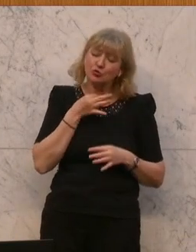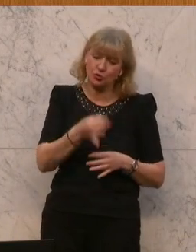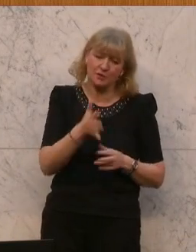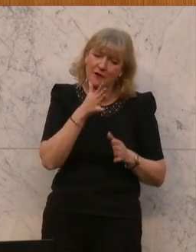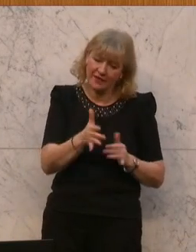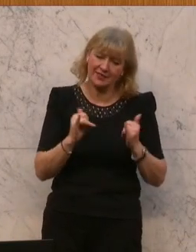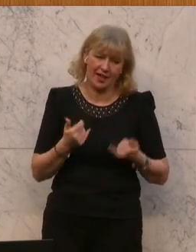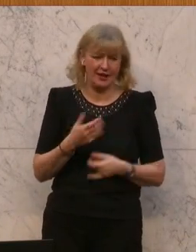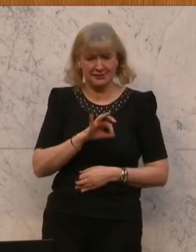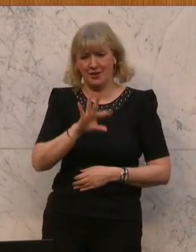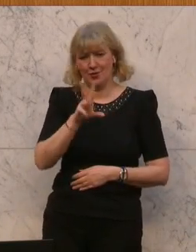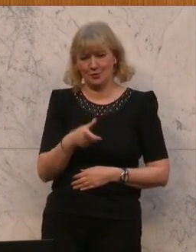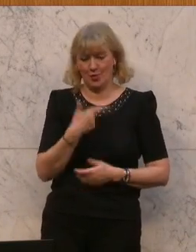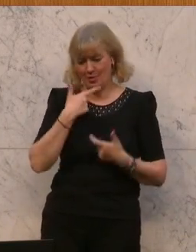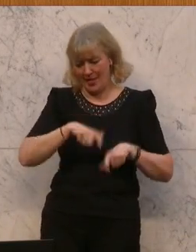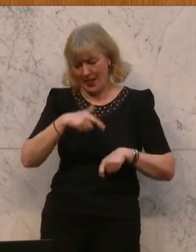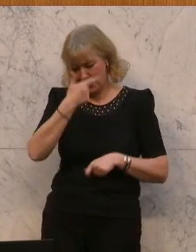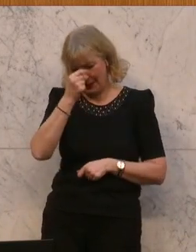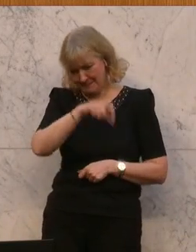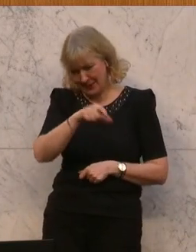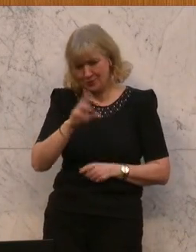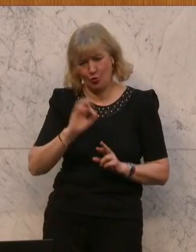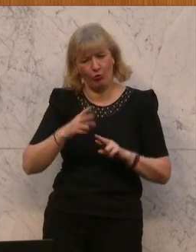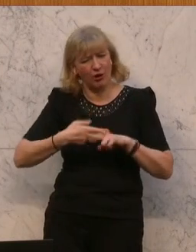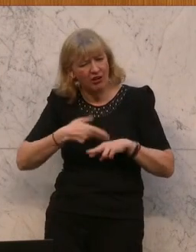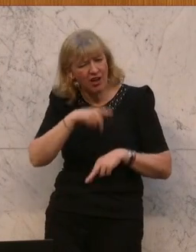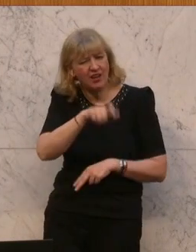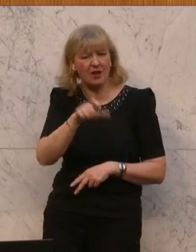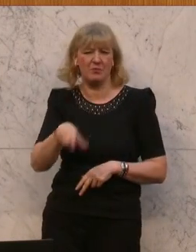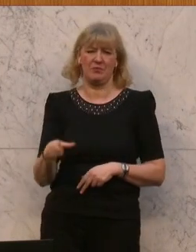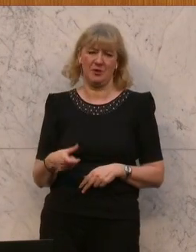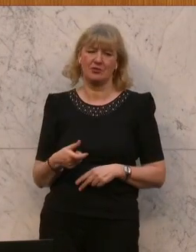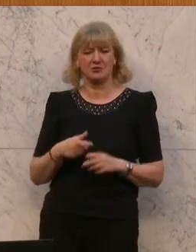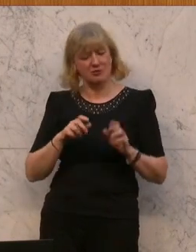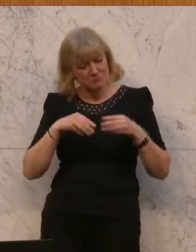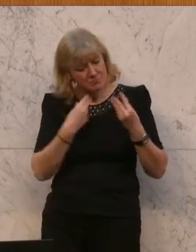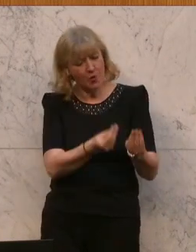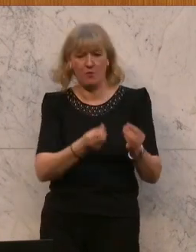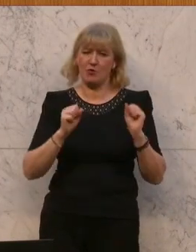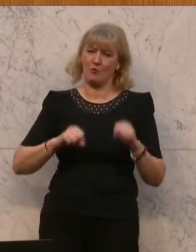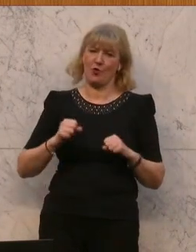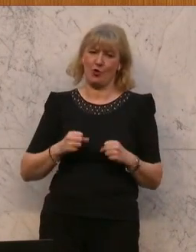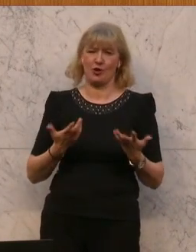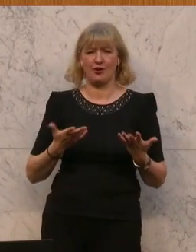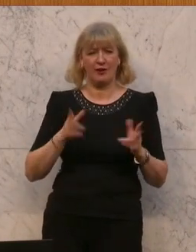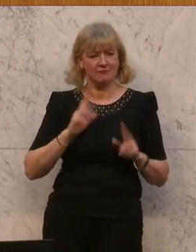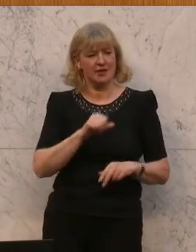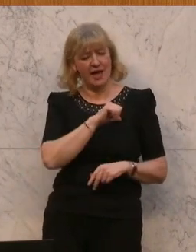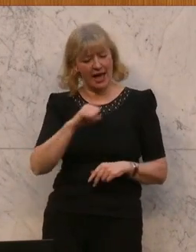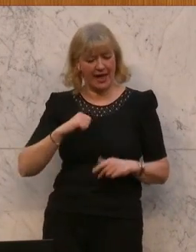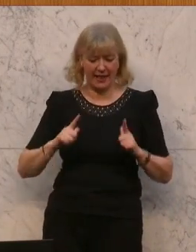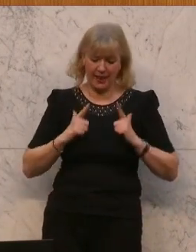Und es ist wunderbar, dass ältere Leute oder auch kranke Leute jetzt die Möglichkeit haben, sich ihr eigenes Leben